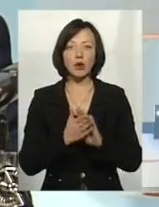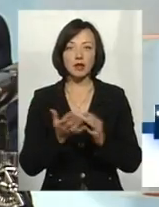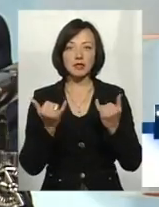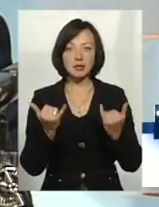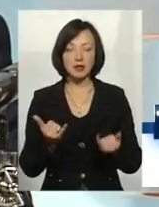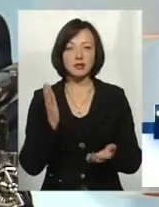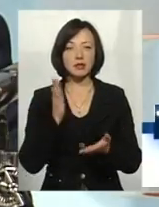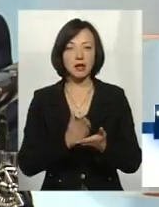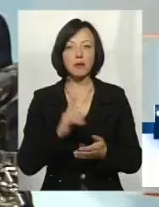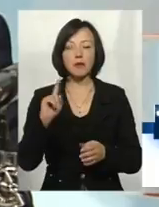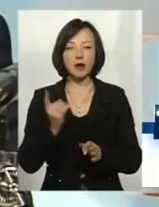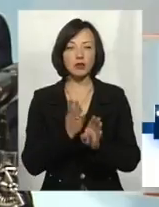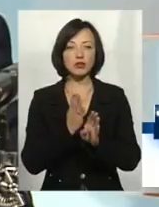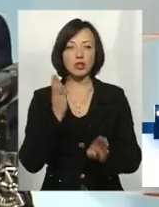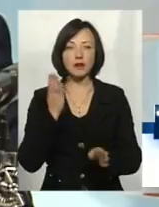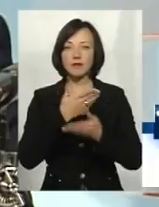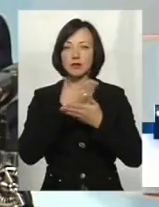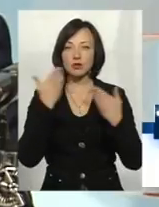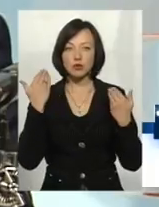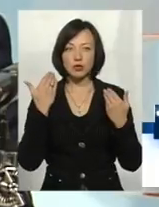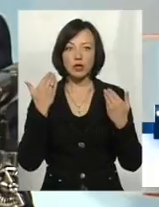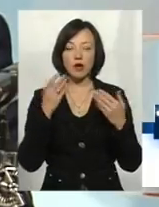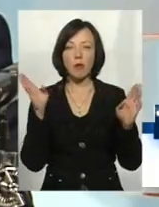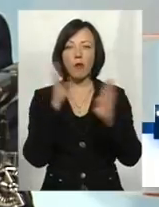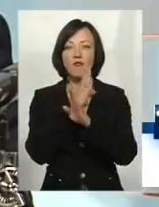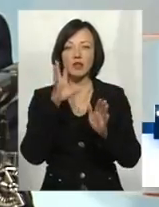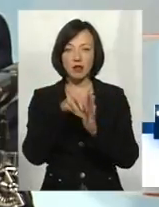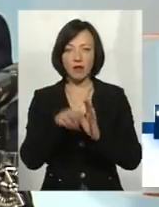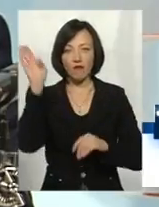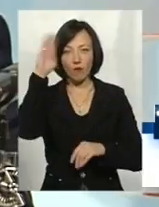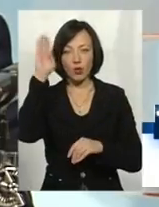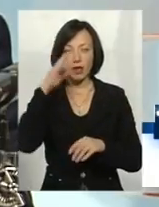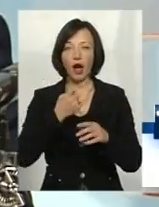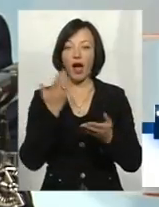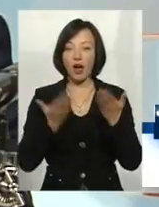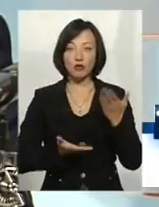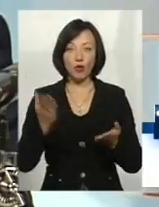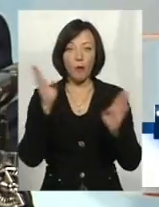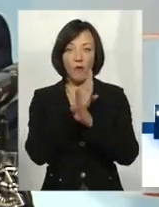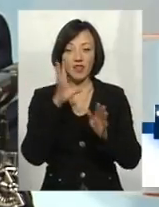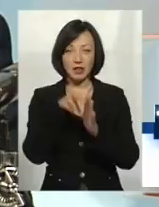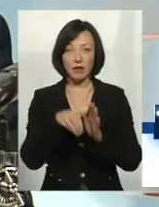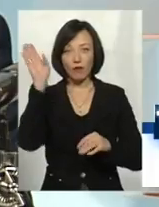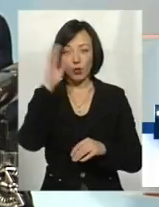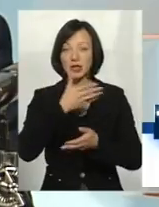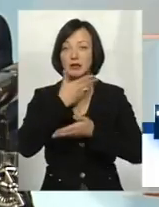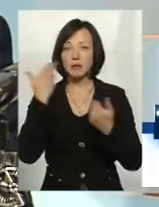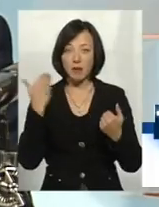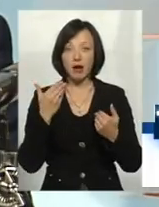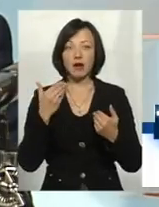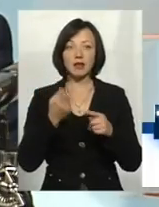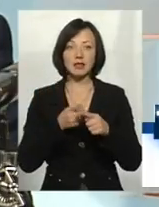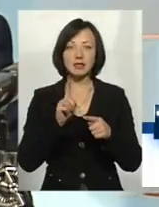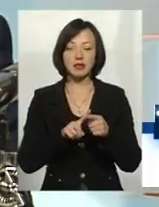зараз склалася, це в першу чергу відсутність розчиненого кисню у воді. А відсутність кисню пов'язана напряму із вмістом